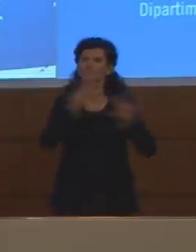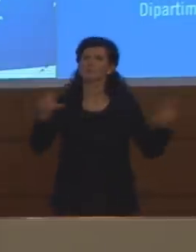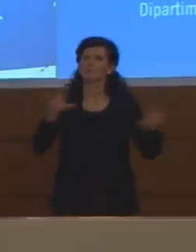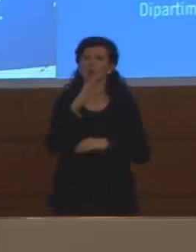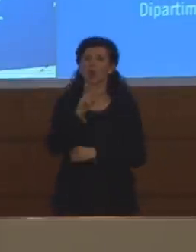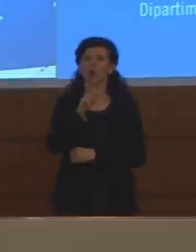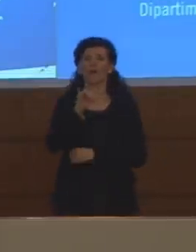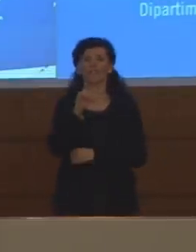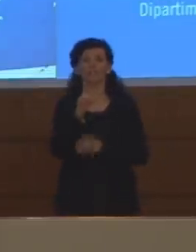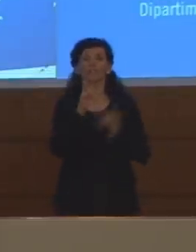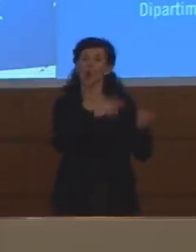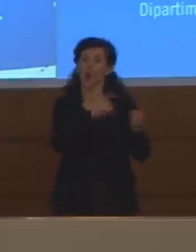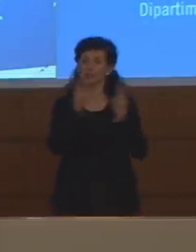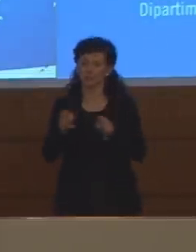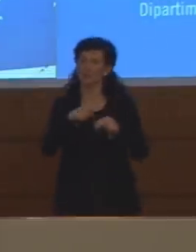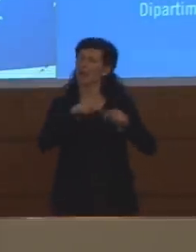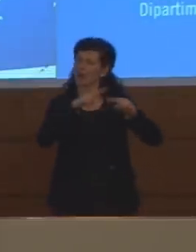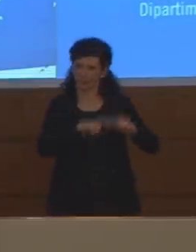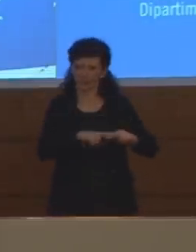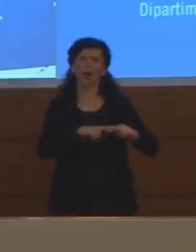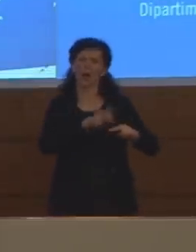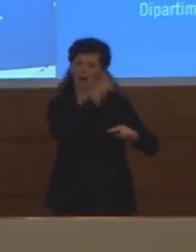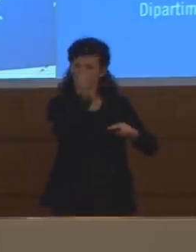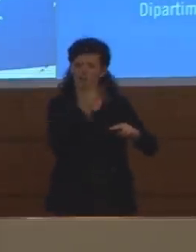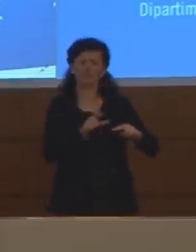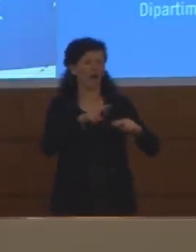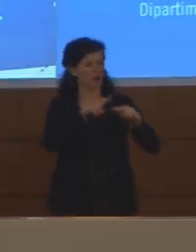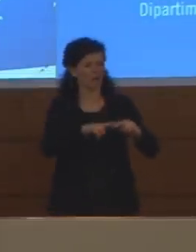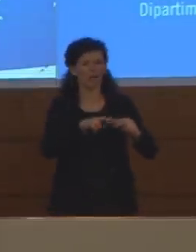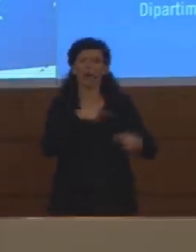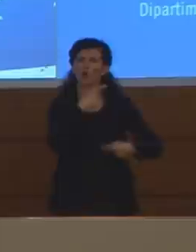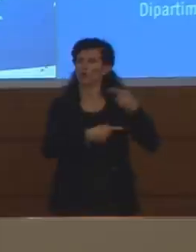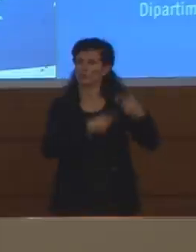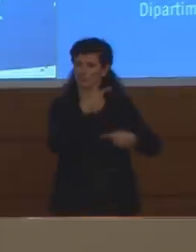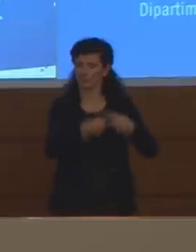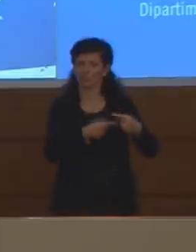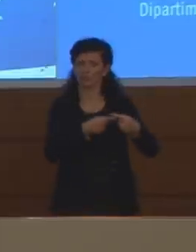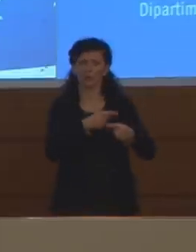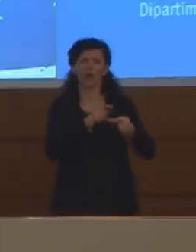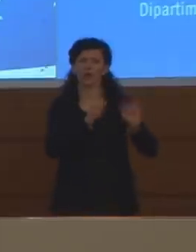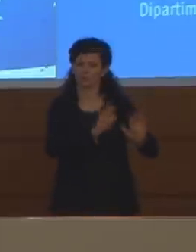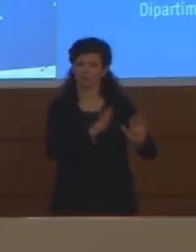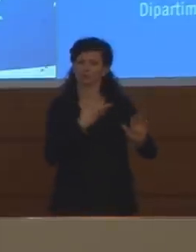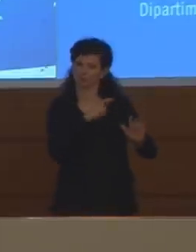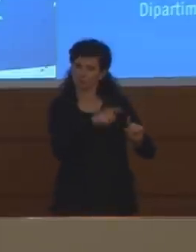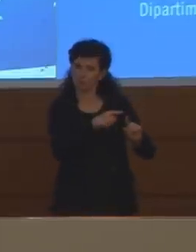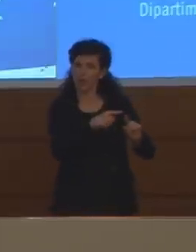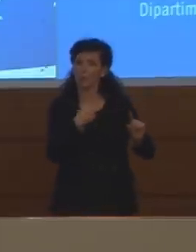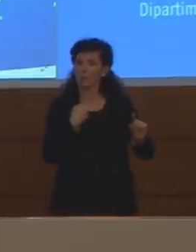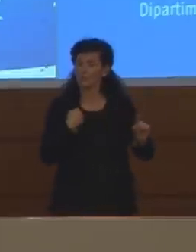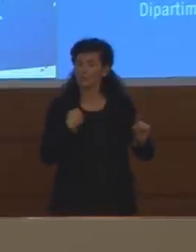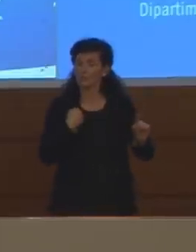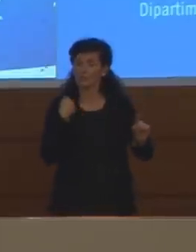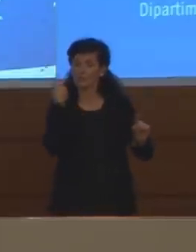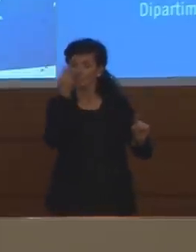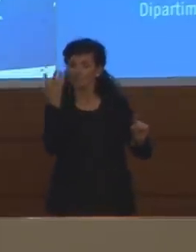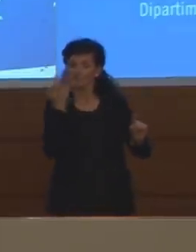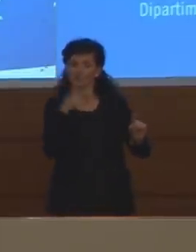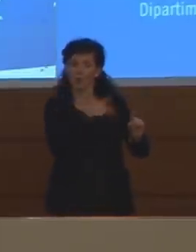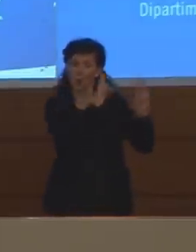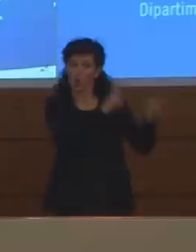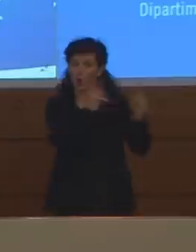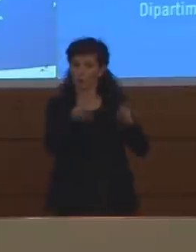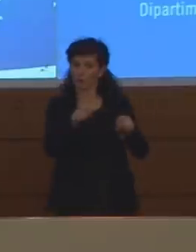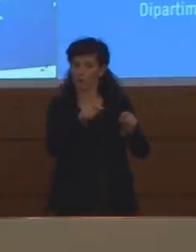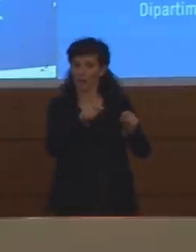saranno mantenuti per un lungo periodo sul territorio nazionale e io mi aspetto che questi ospedali saranno quelli che saranno in carico di fare